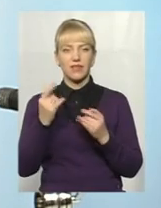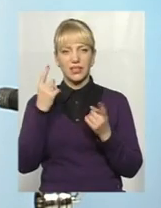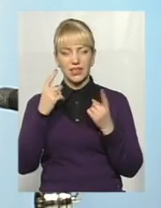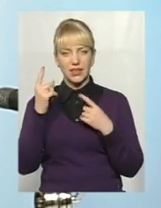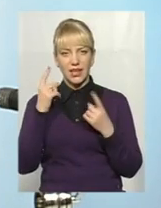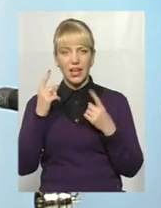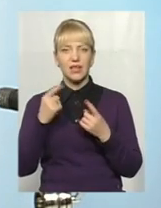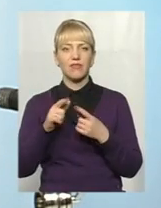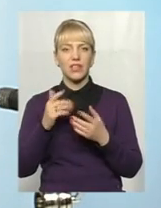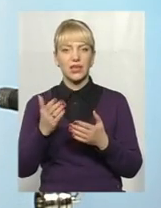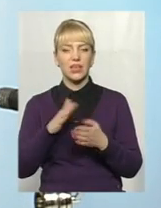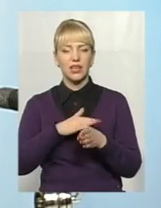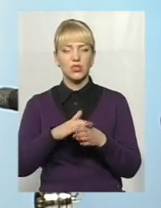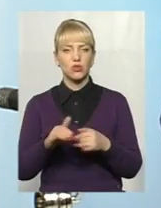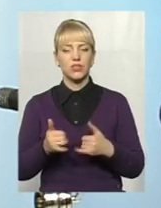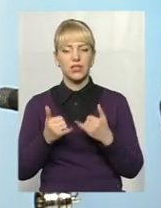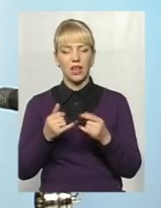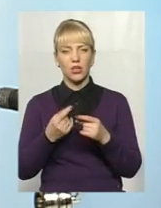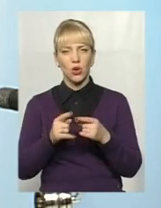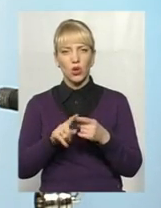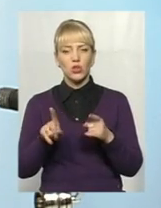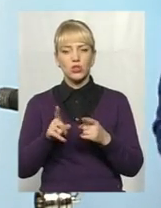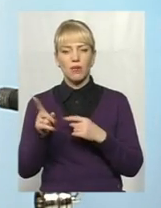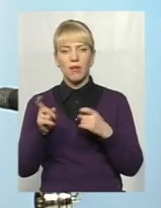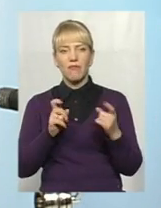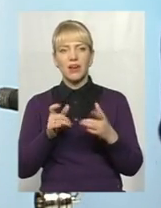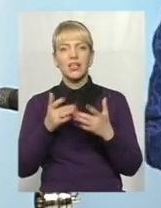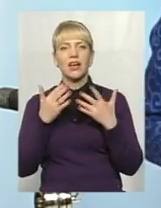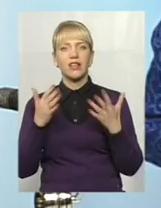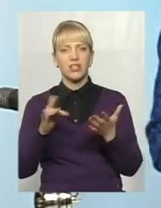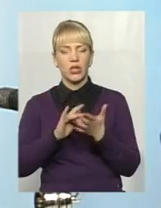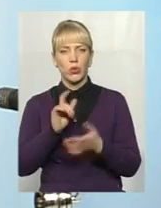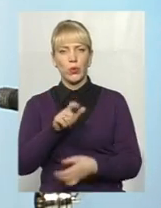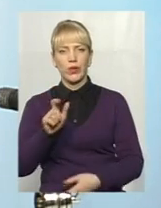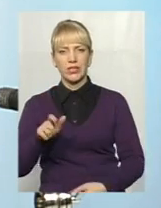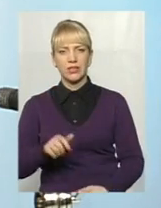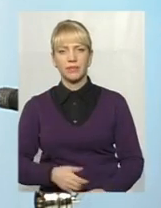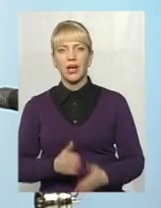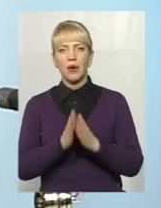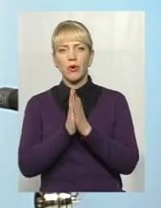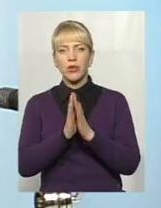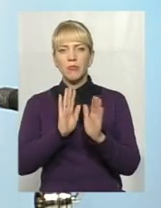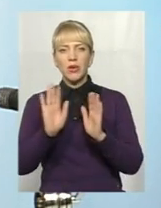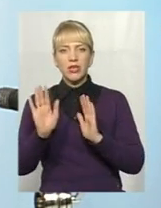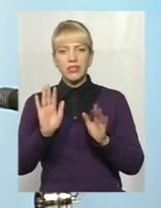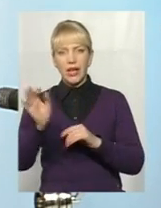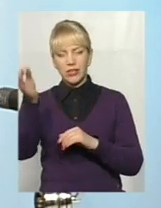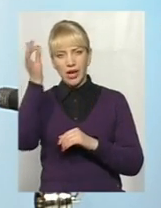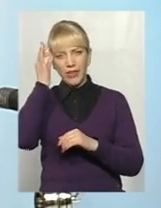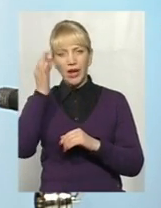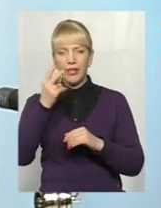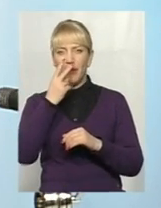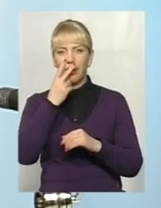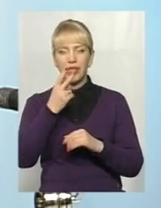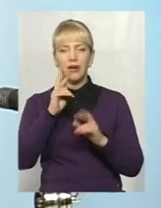реалізуєте для того, аби привабити туриста, різного туриста. Прошу режисера згадати, показати,